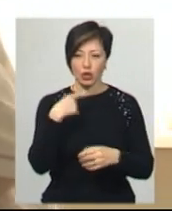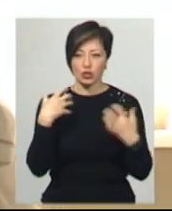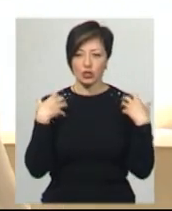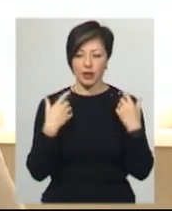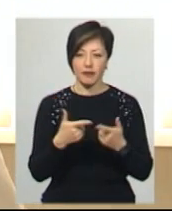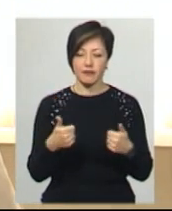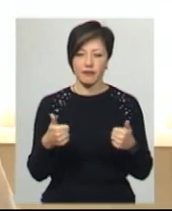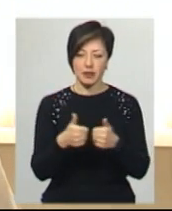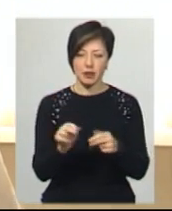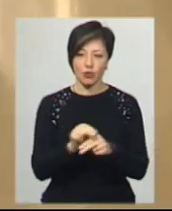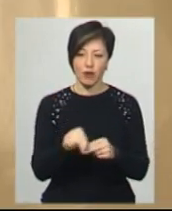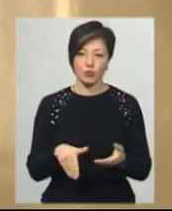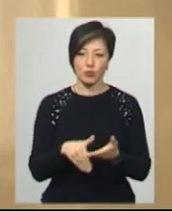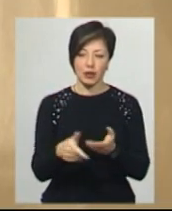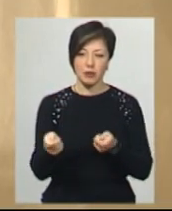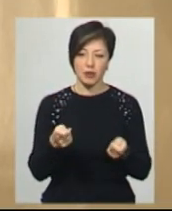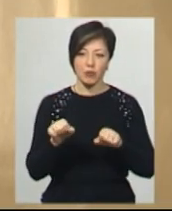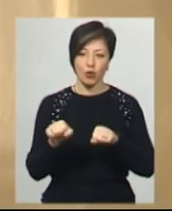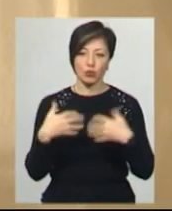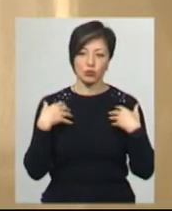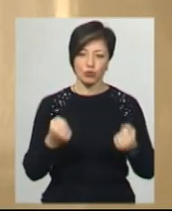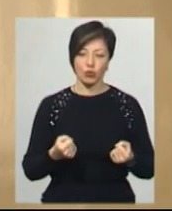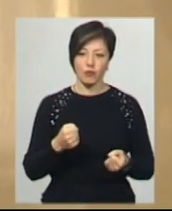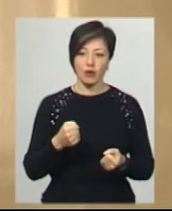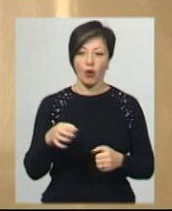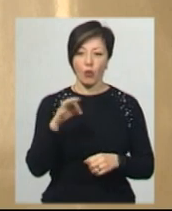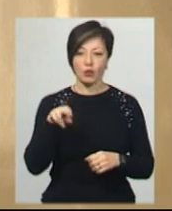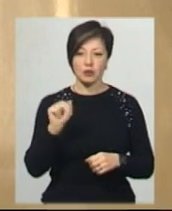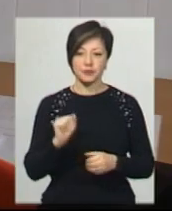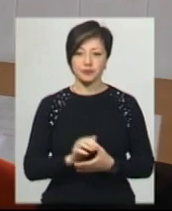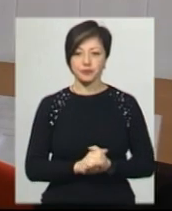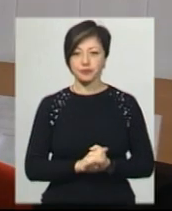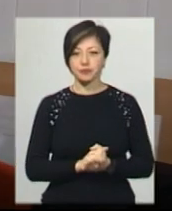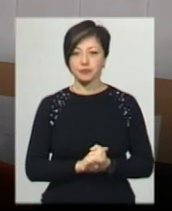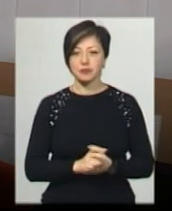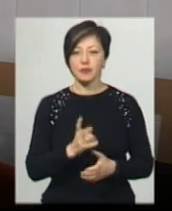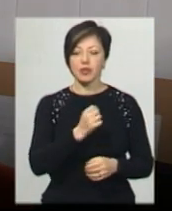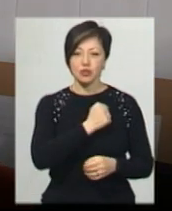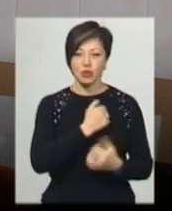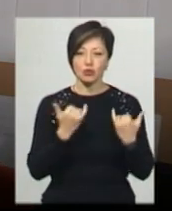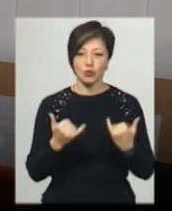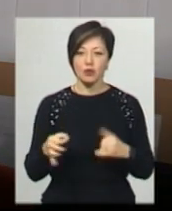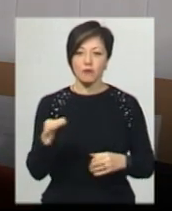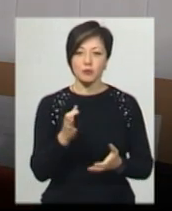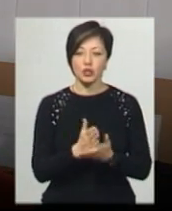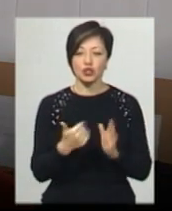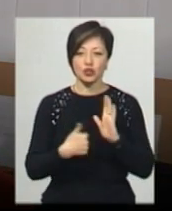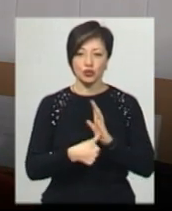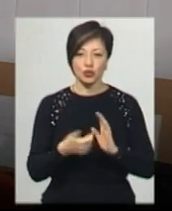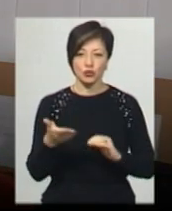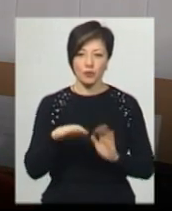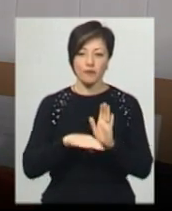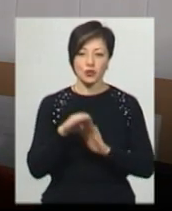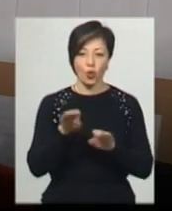лікувальної профілактичної допомоги Департаменту охорони здоров'я Хмельницької ОДА Аліна Костенко. На жаль, на сьогодні в області в нас є тільки 6 апаратів